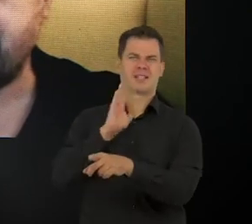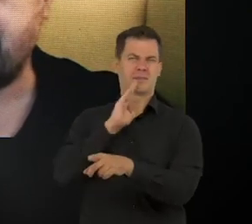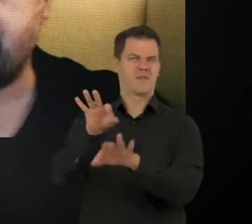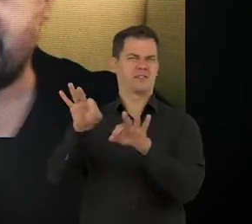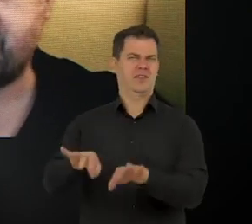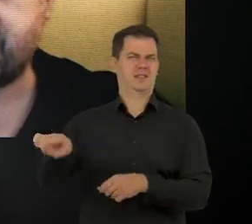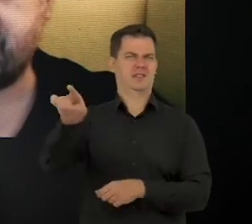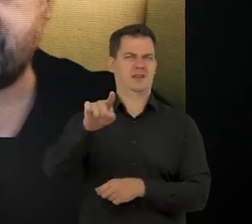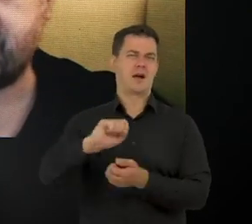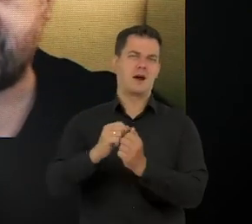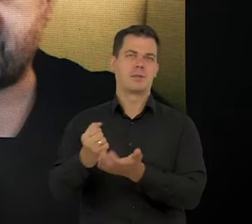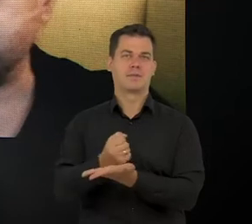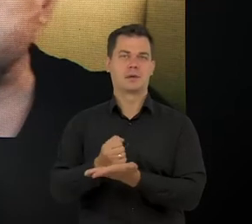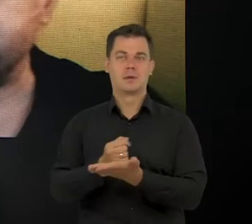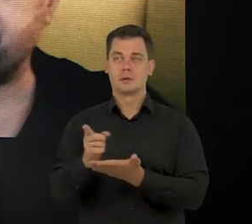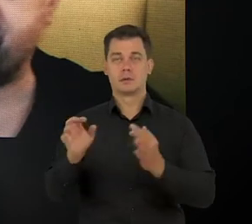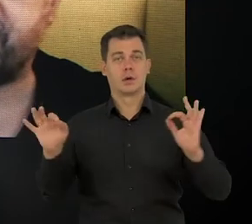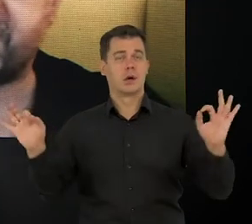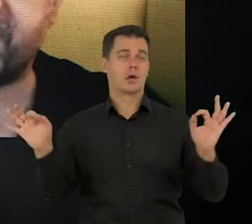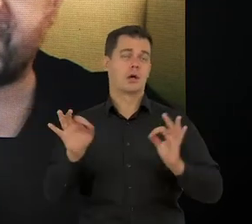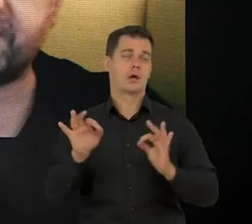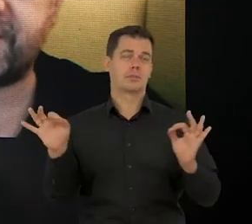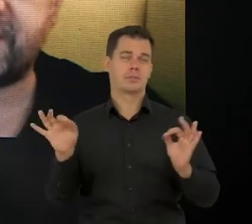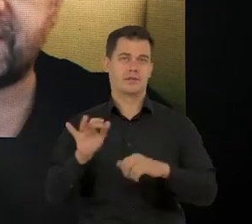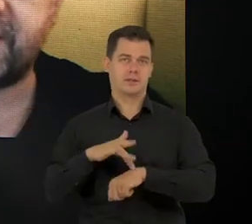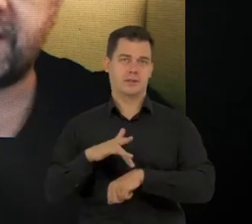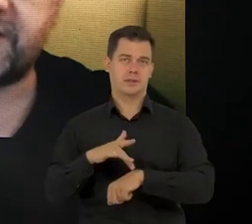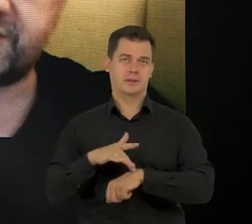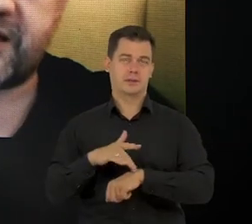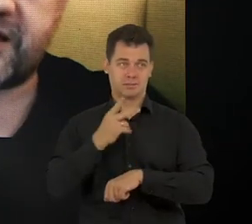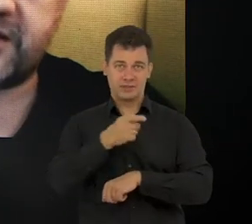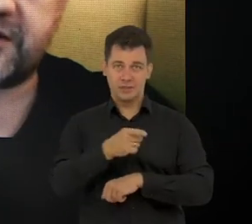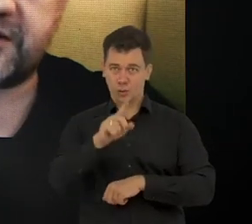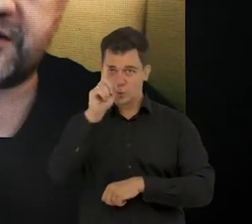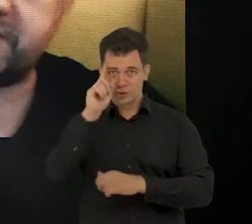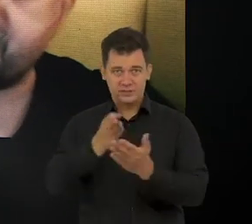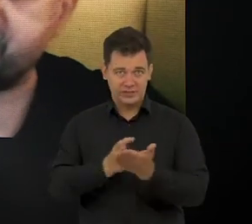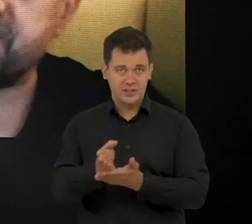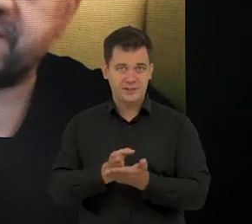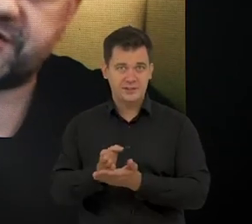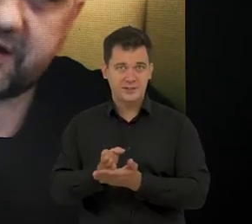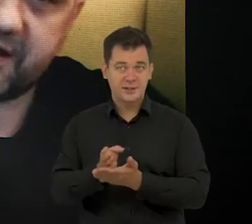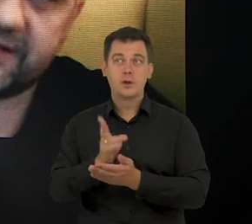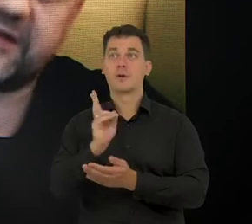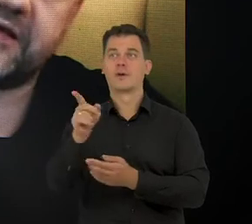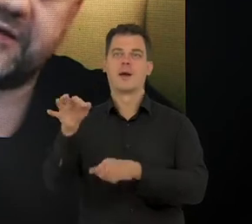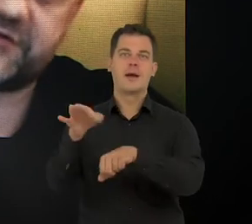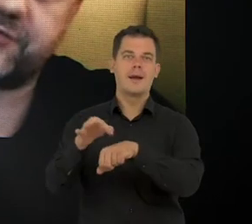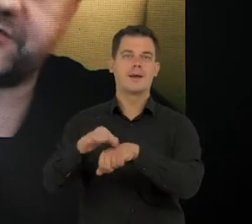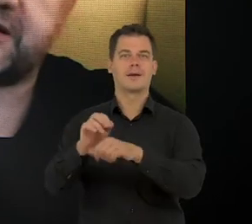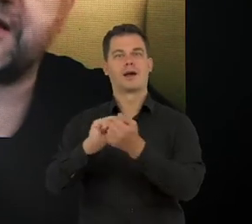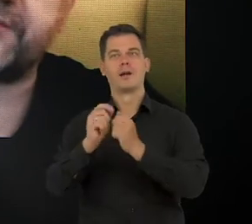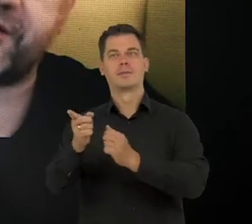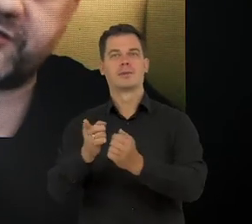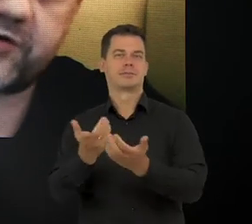farmaceuci. Dla mnie to jest porażający wynik, że wymyślimy, że inni,